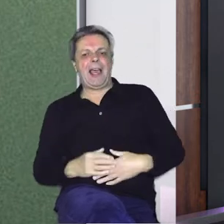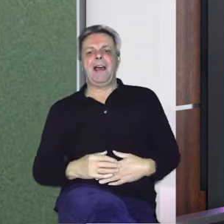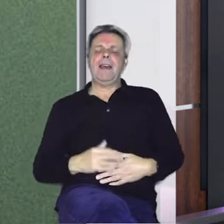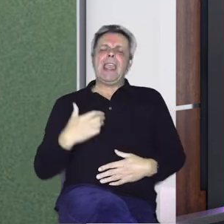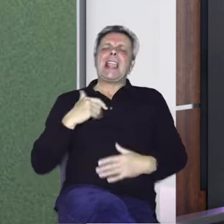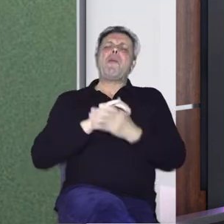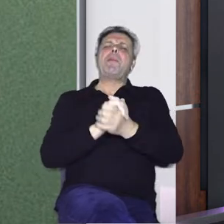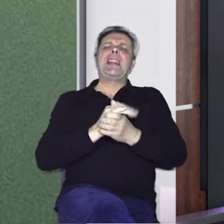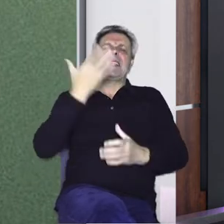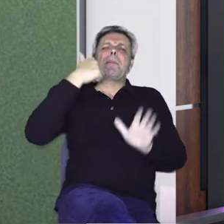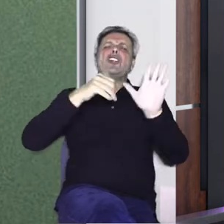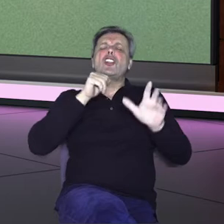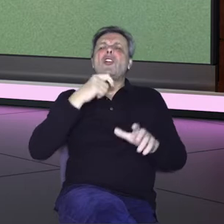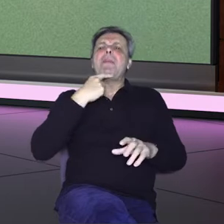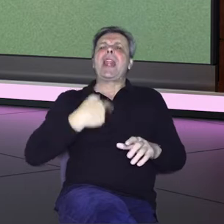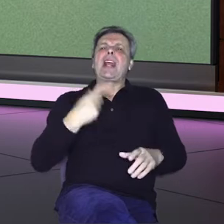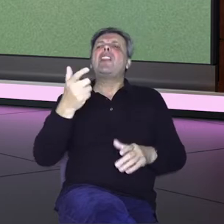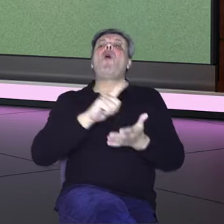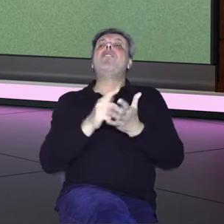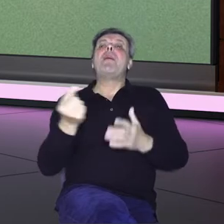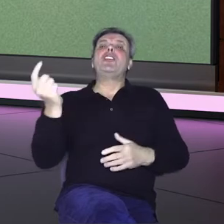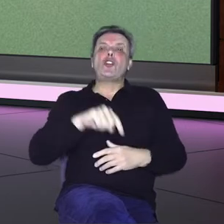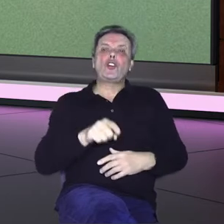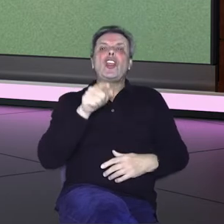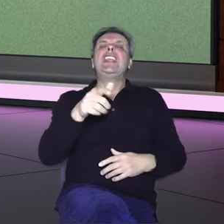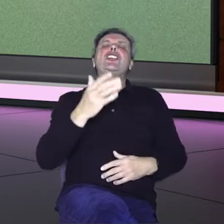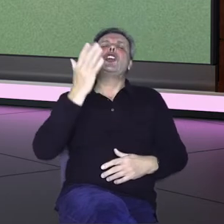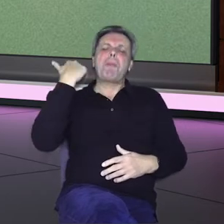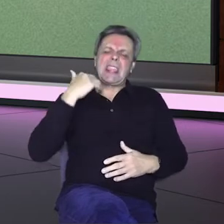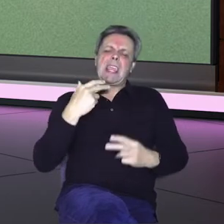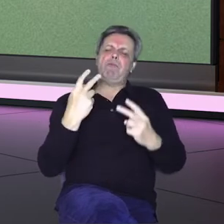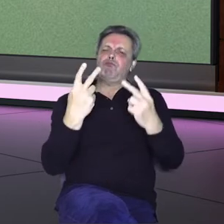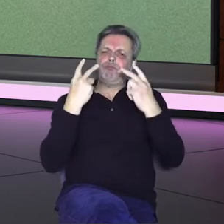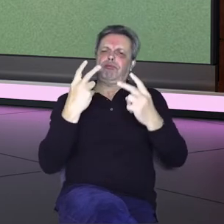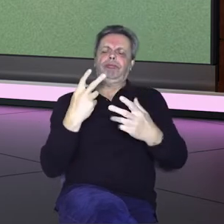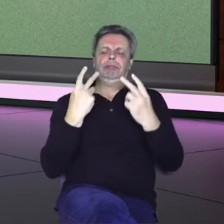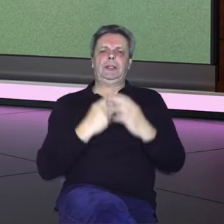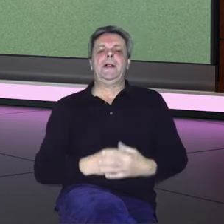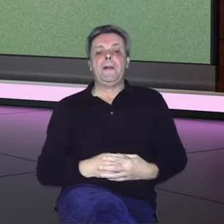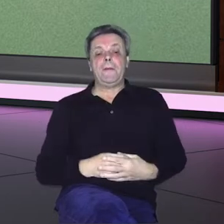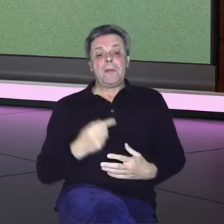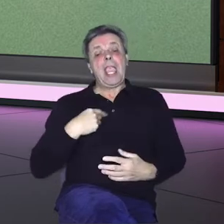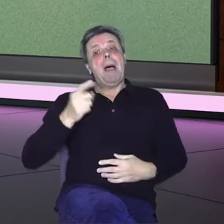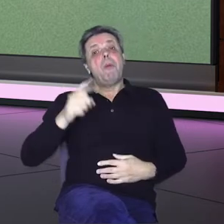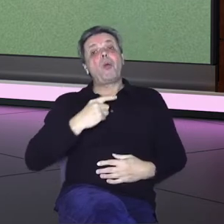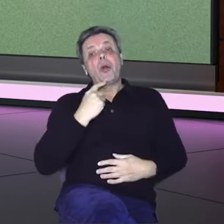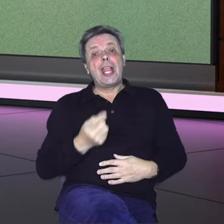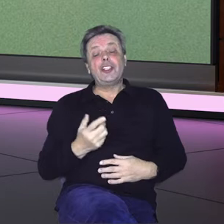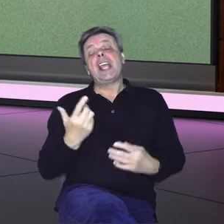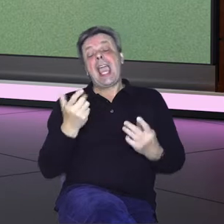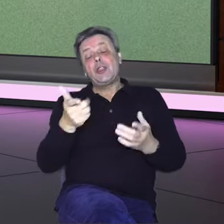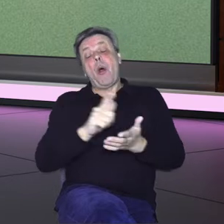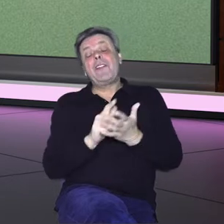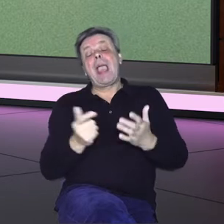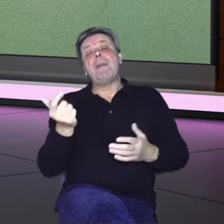prije jednom šest godina rekla tvoje vrijeme će doći, ti će biti na billboardima u Hrvatskoj. I eto, mogu reći da je to vrijeme lagano